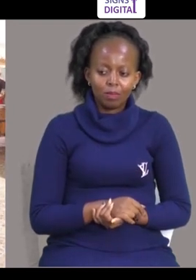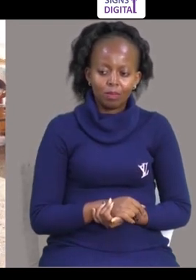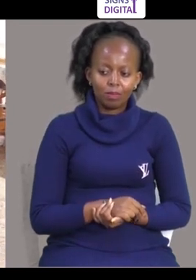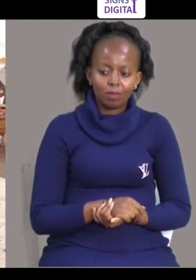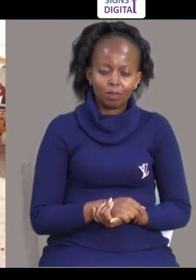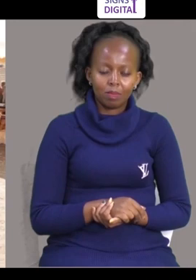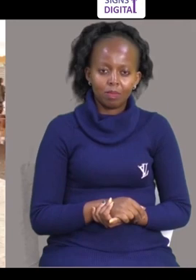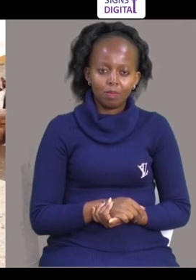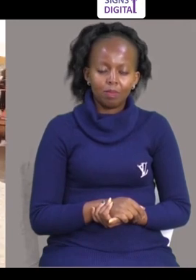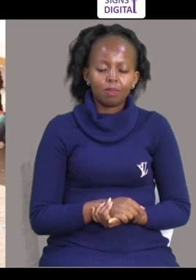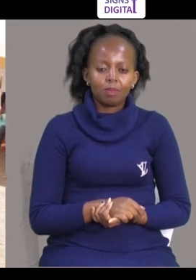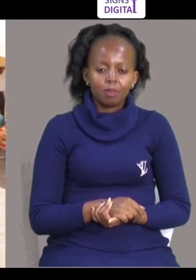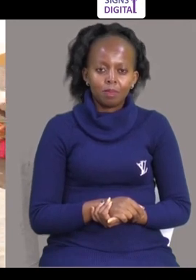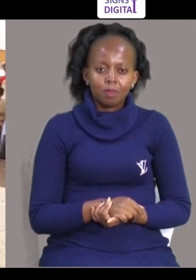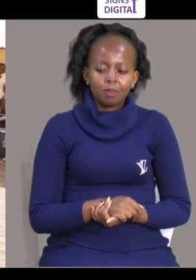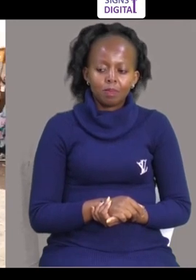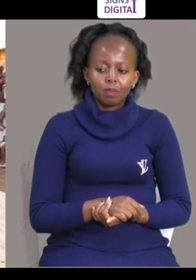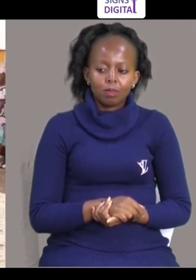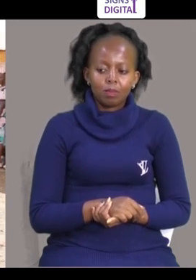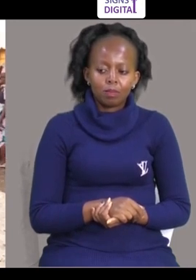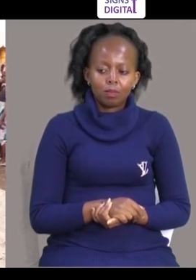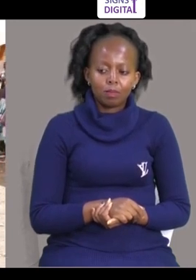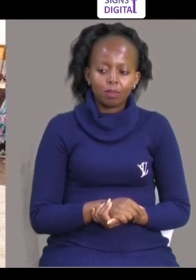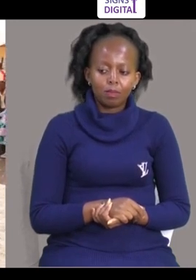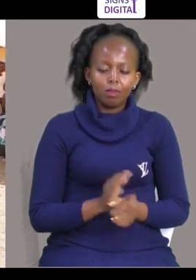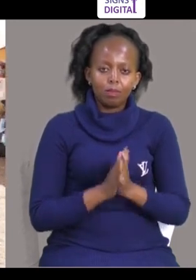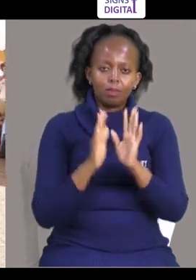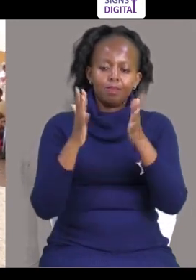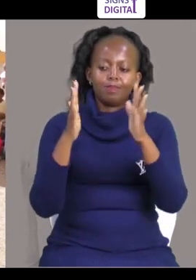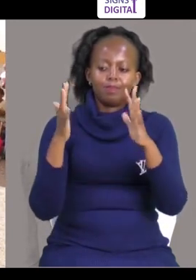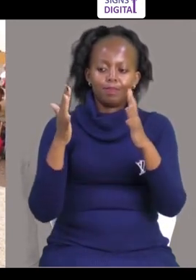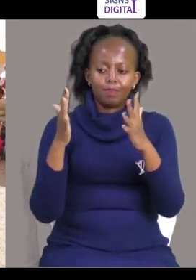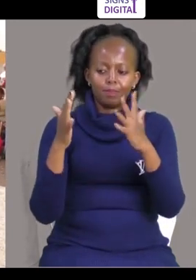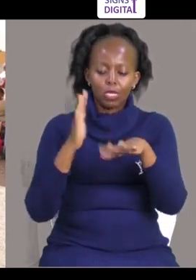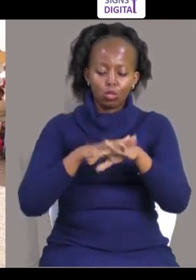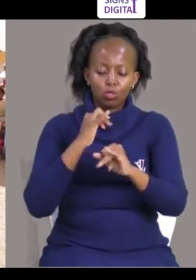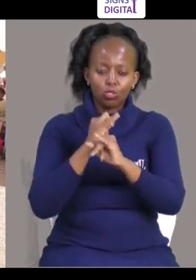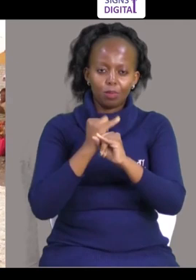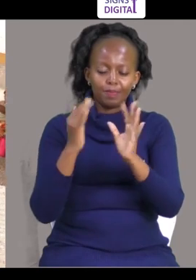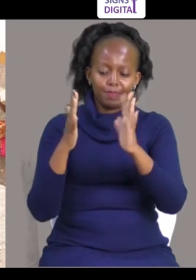Yes Yes Aya Aya Asanti Karebo